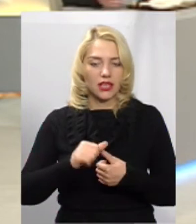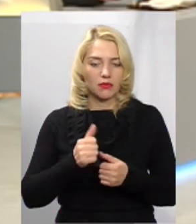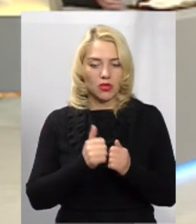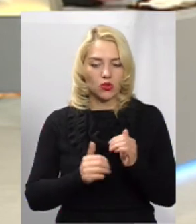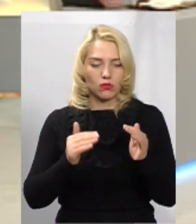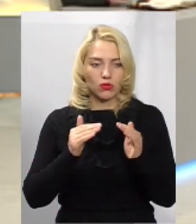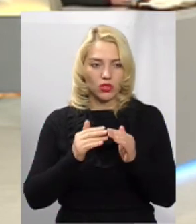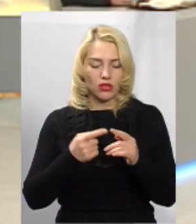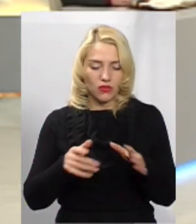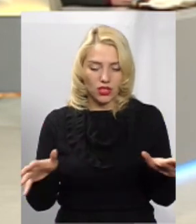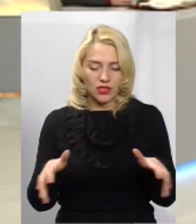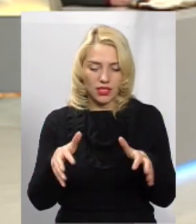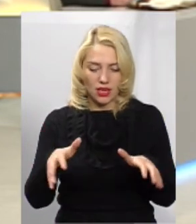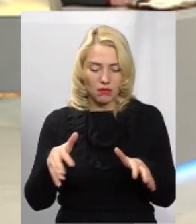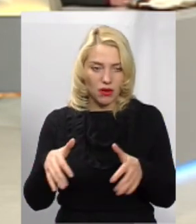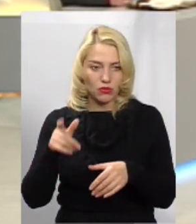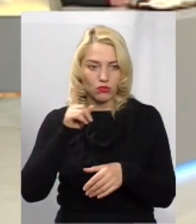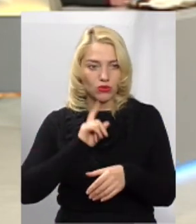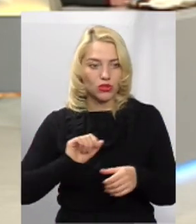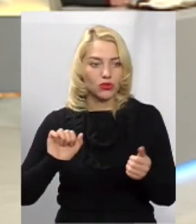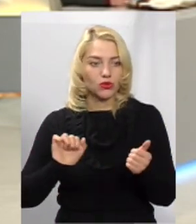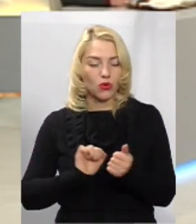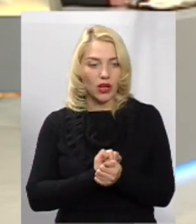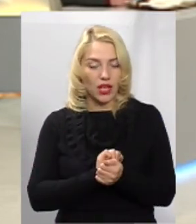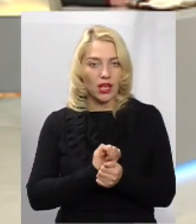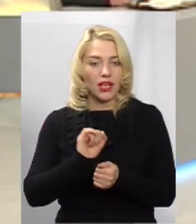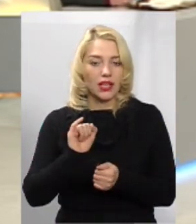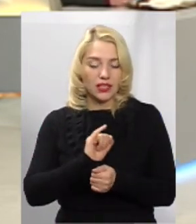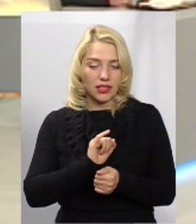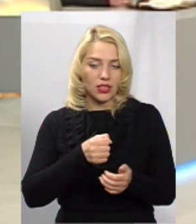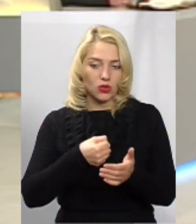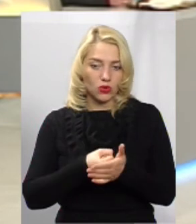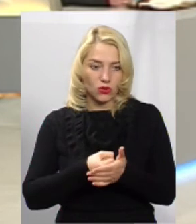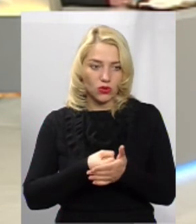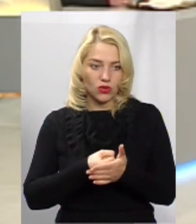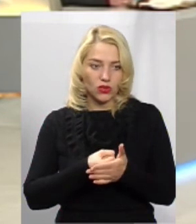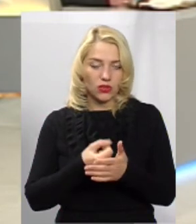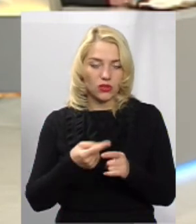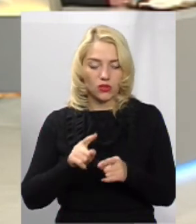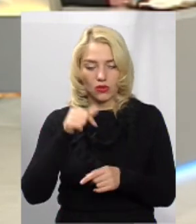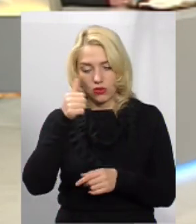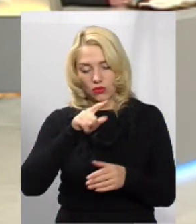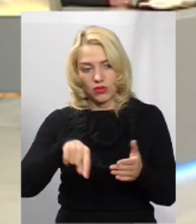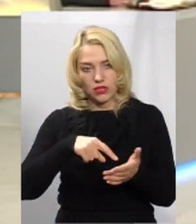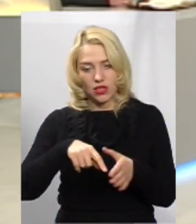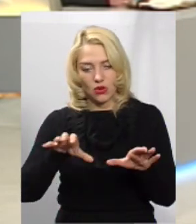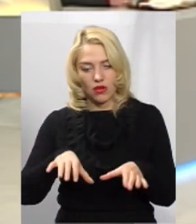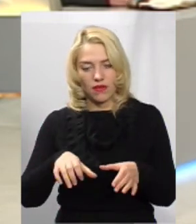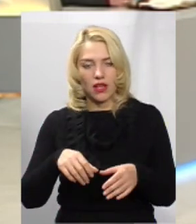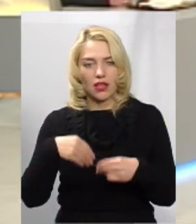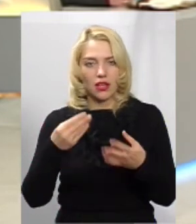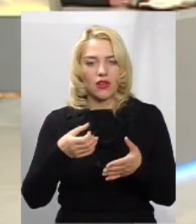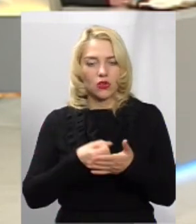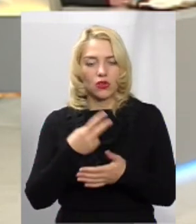будинком, воно та листя згрібають, поки воно сухе, і до цього року міський голова поставив 20